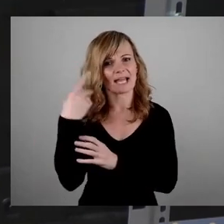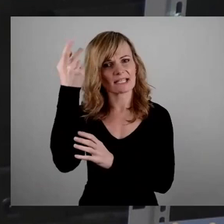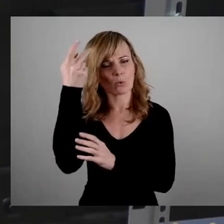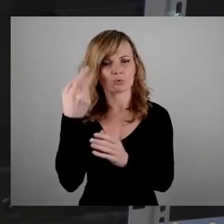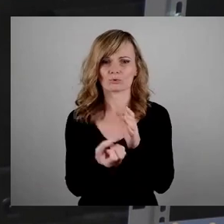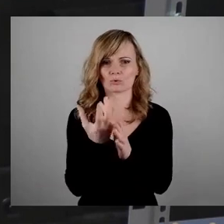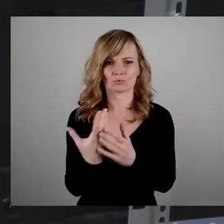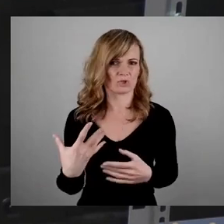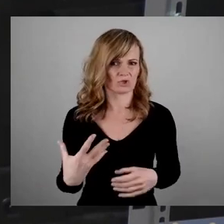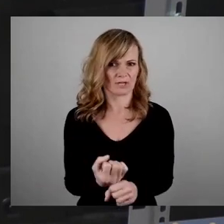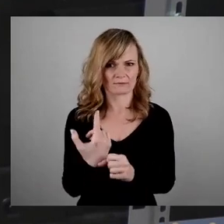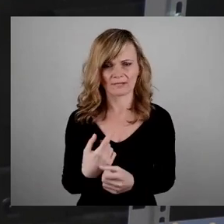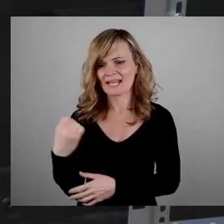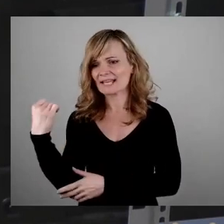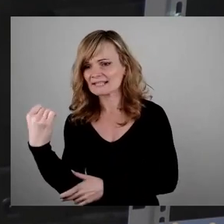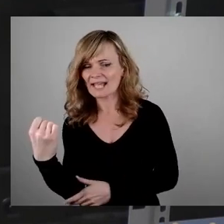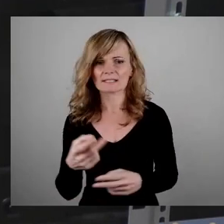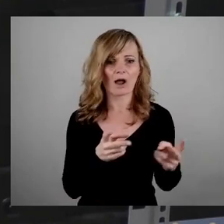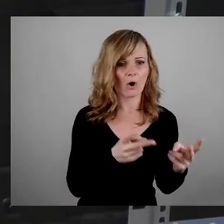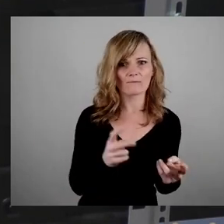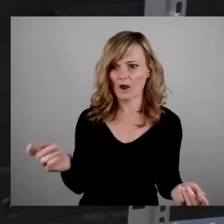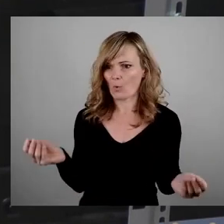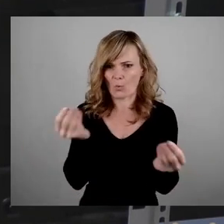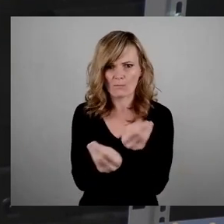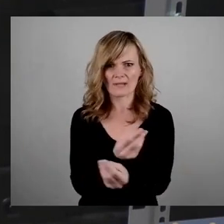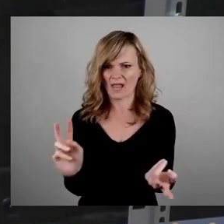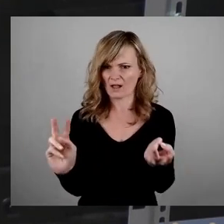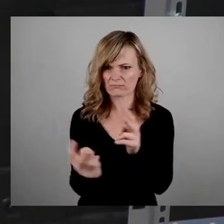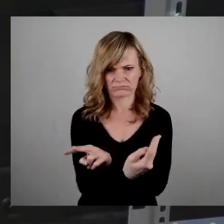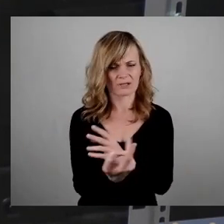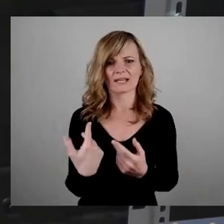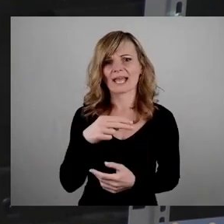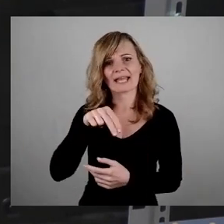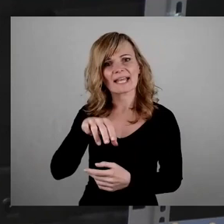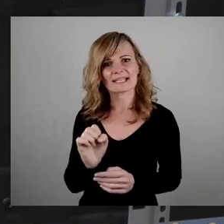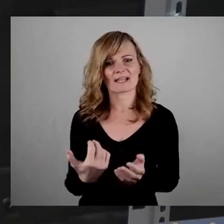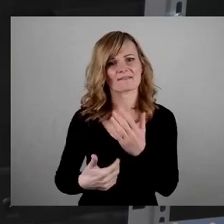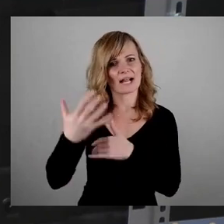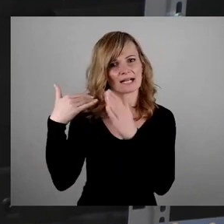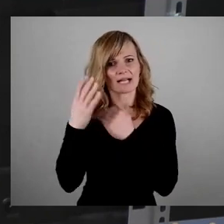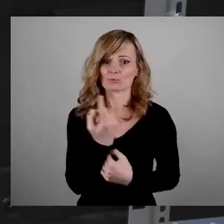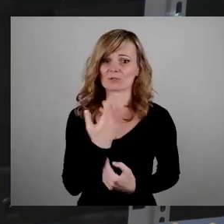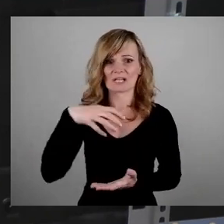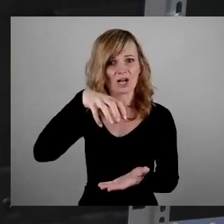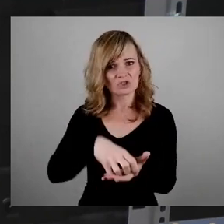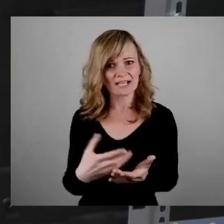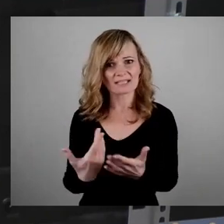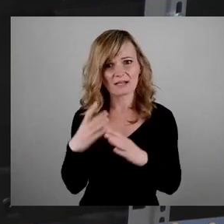keine Täter-Opfer-Umkehr stattfindet und die NS-Vergangenheit unserer Stadt im Fokus steht. Mit